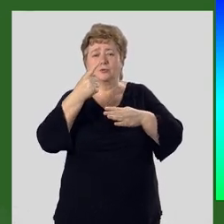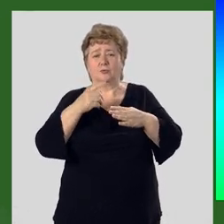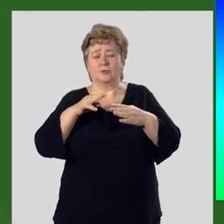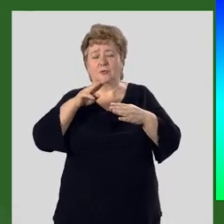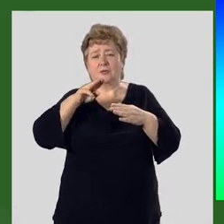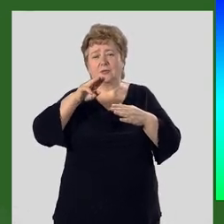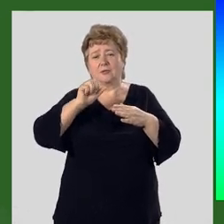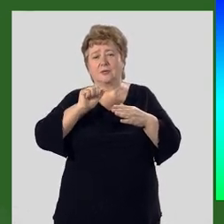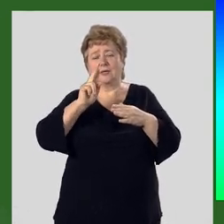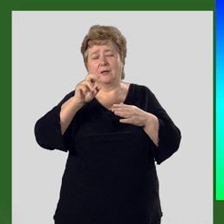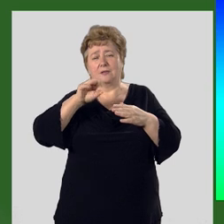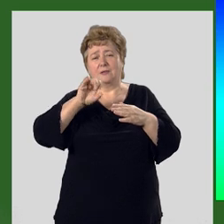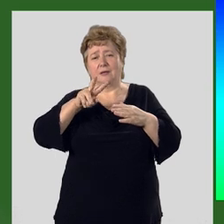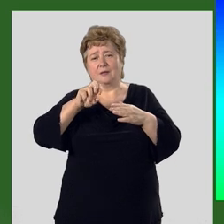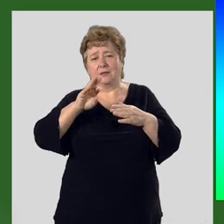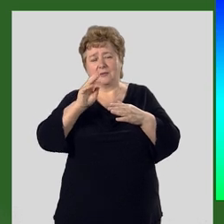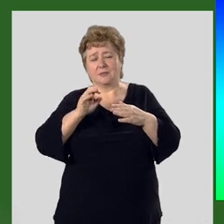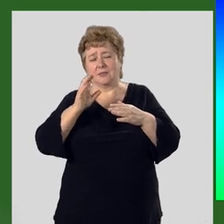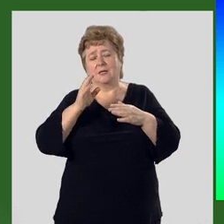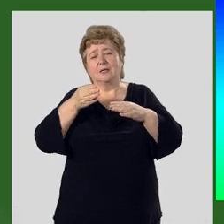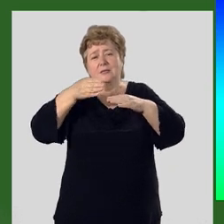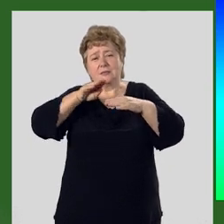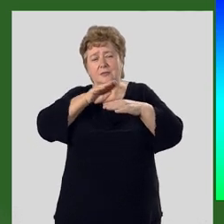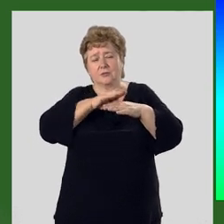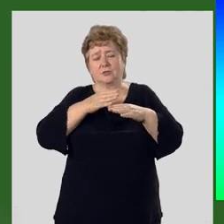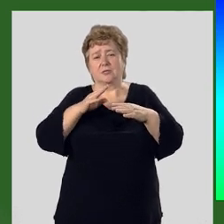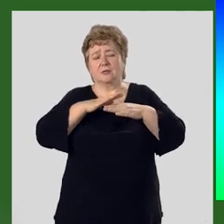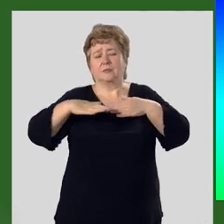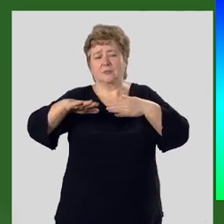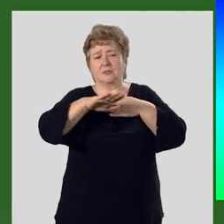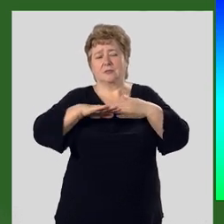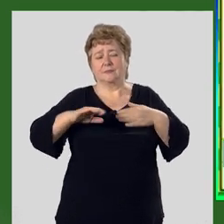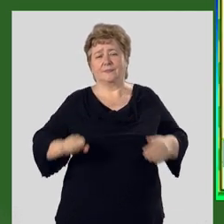такталыкская и житимская складчатые зоны.